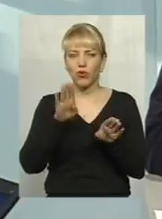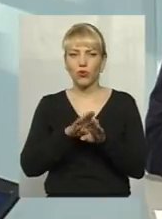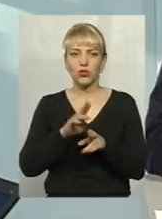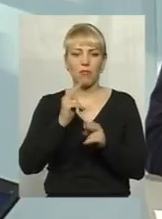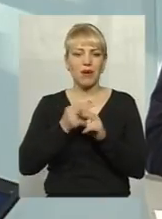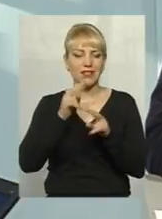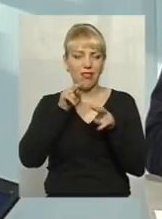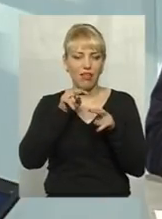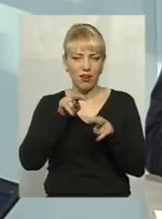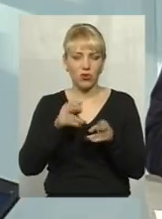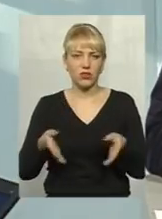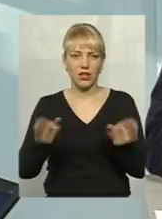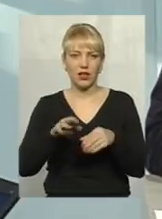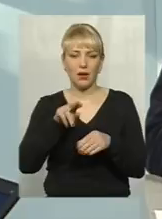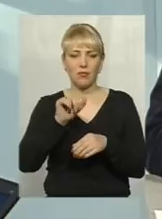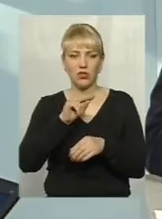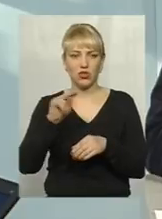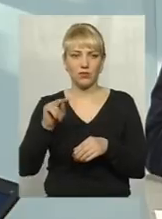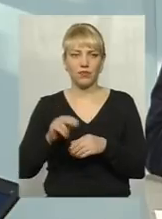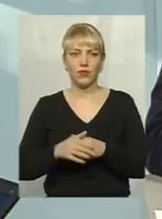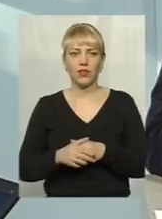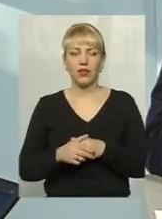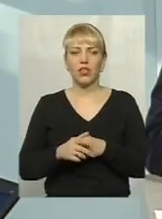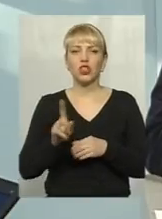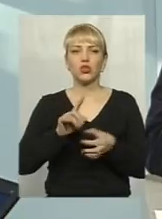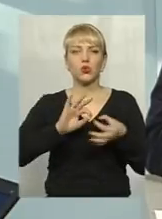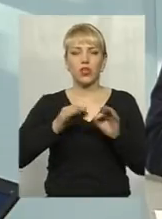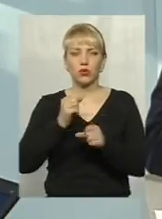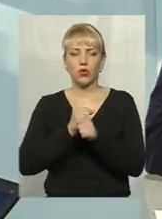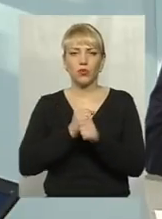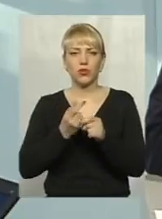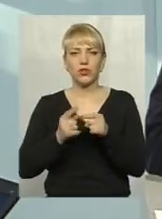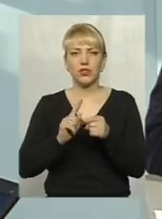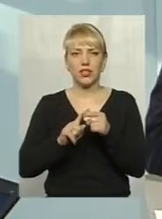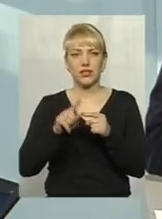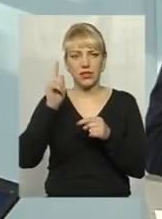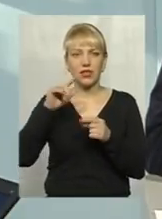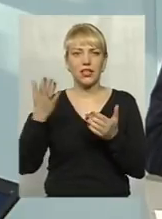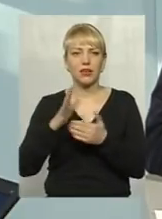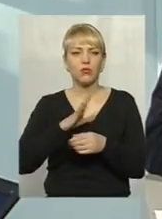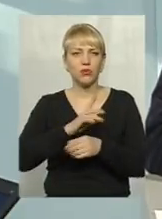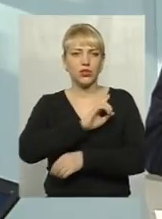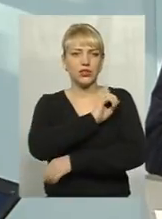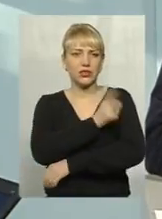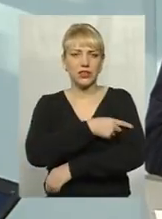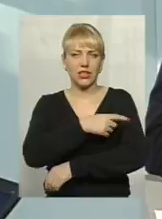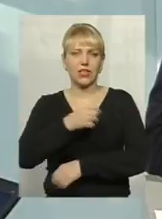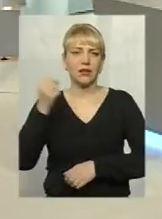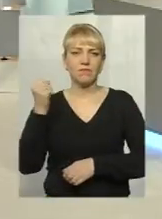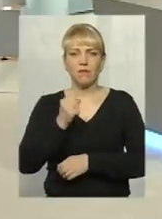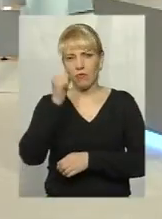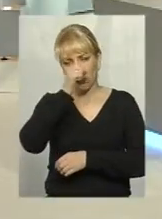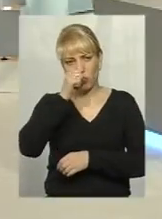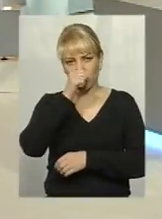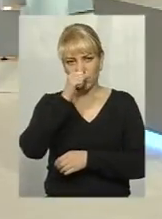до того воно і призвело. Зі складності, що ускладнували роботу, це, звичайно, ви знаєте, які тоді були серйозні морози,